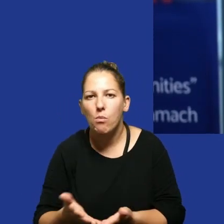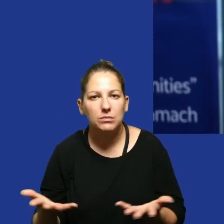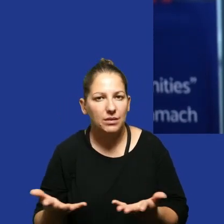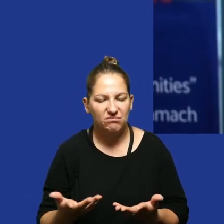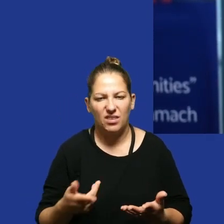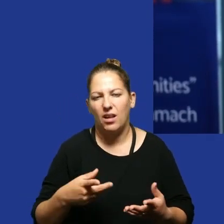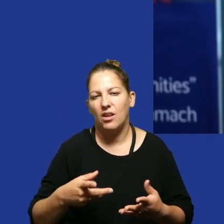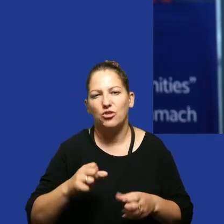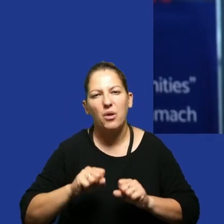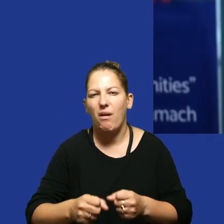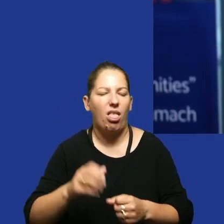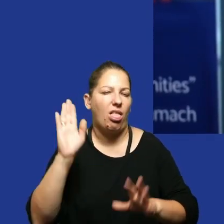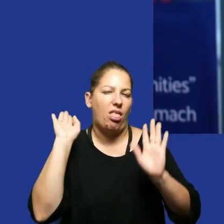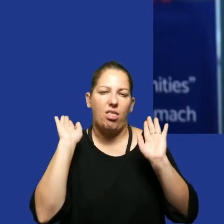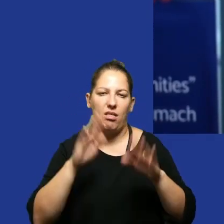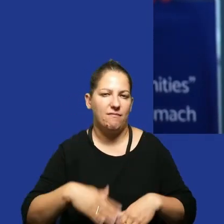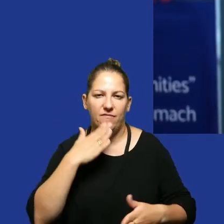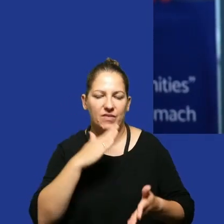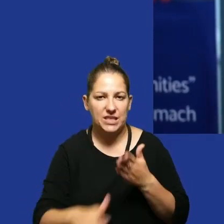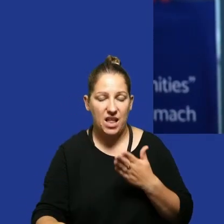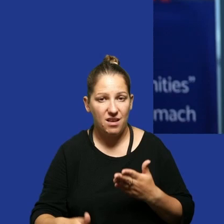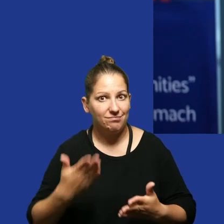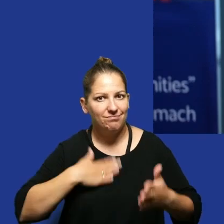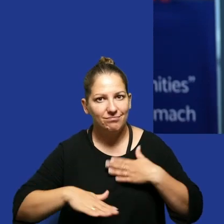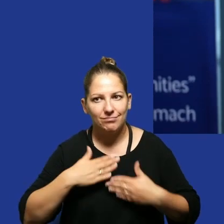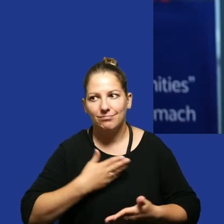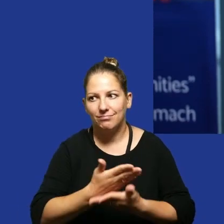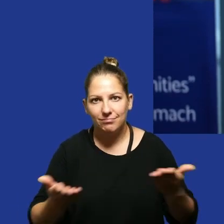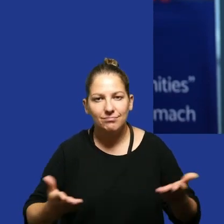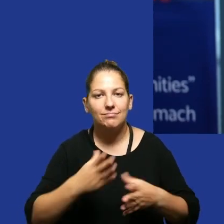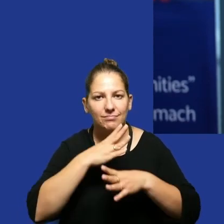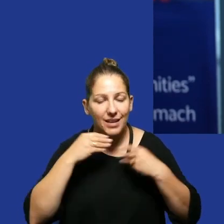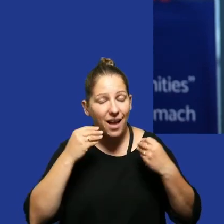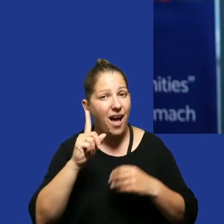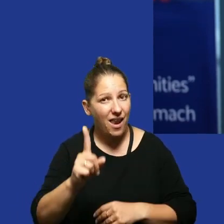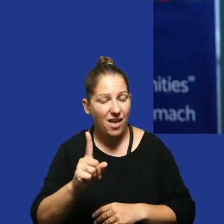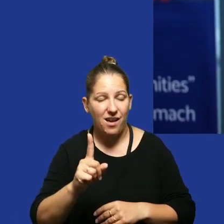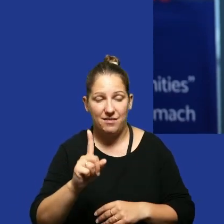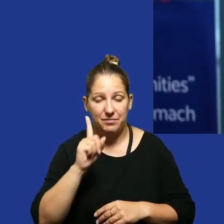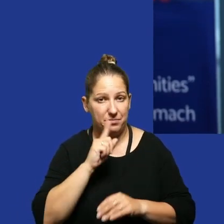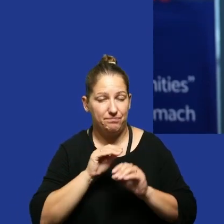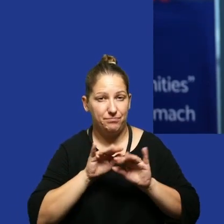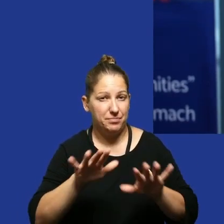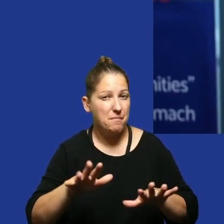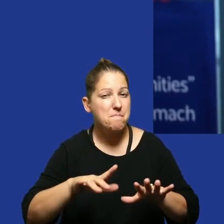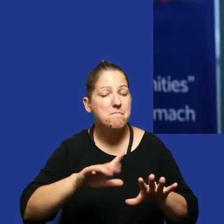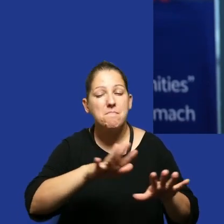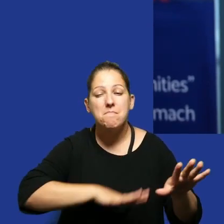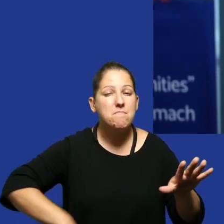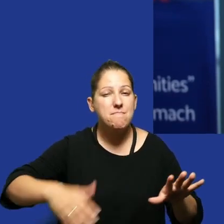przestaje działać. I bardzo się cieszę, że wy wszyscy z uśmiechem, natomiast to jest na skalę naszego kraju